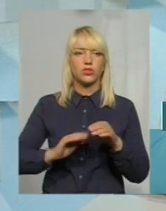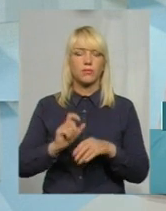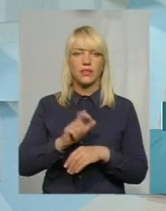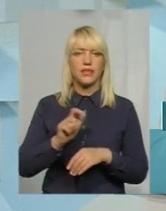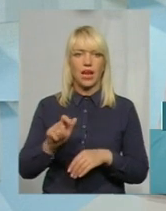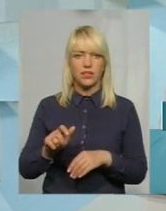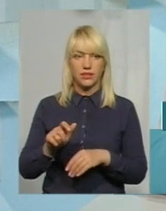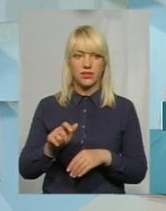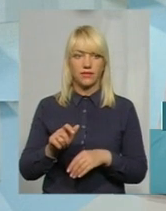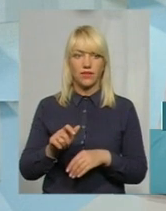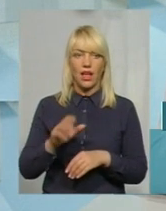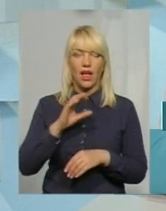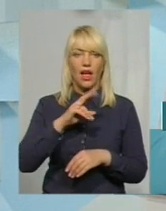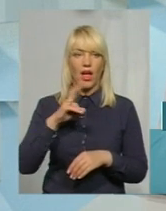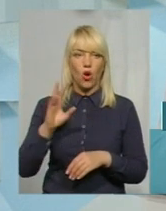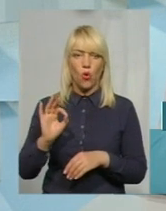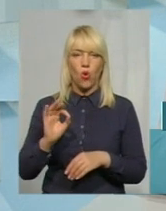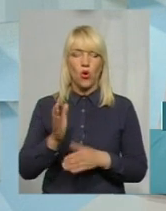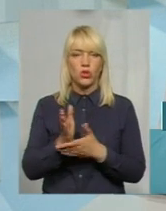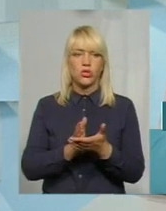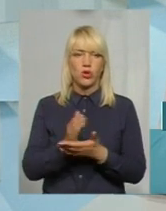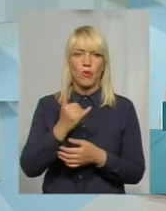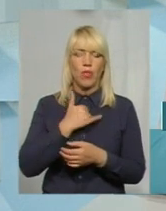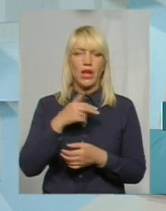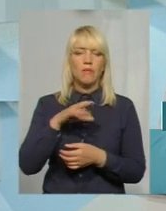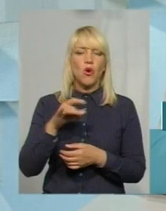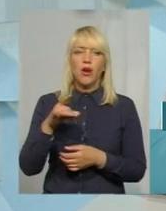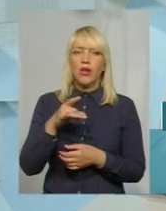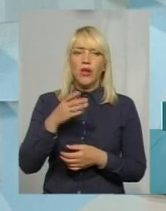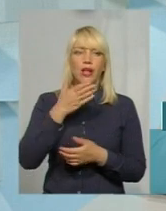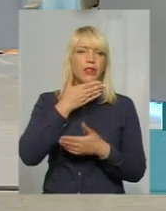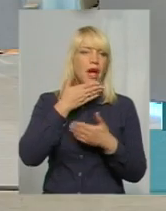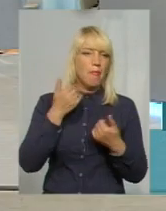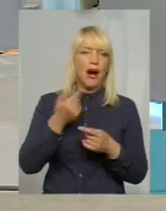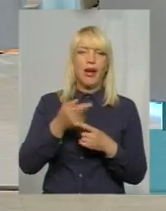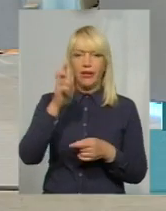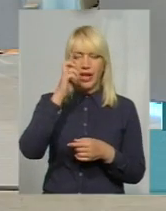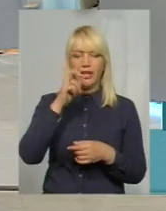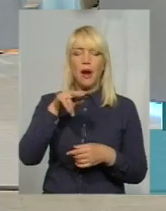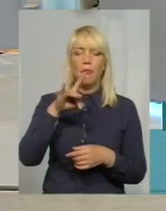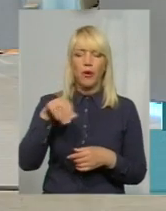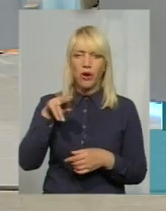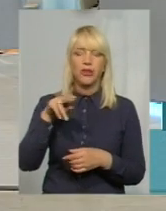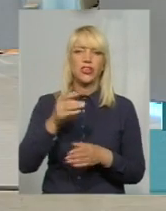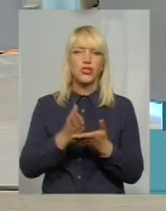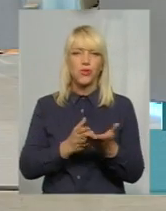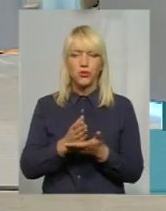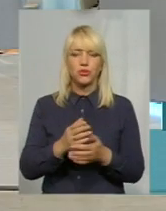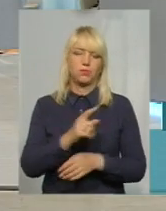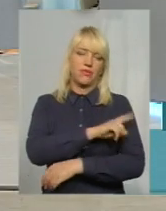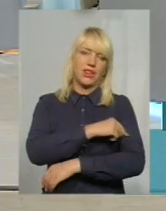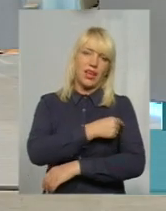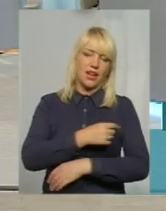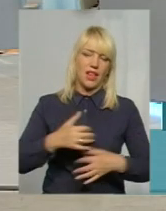екослужбі в нас по районах немає, тому що спеціаліст держпрослужби, ветеринарний лікар може бути